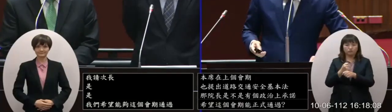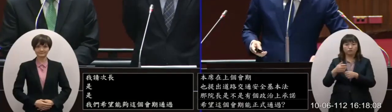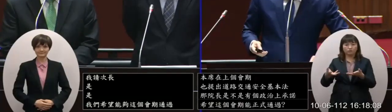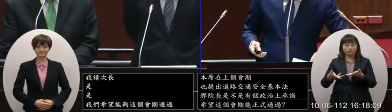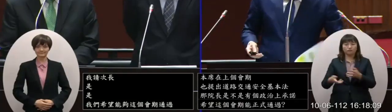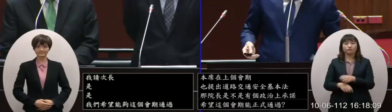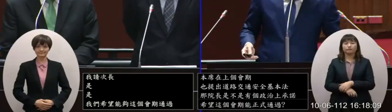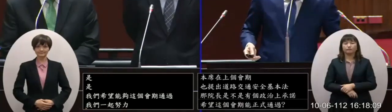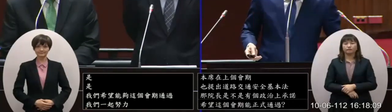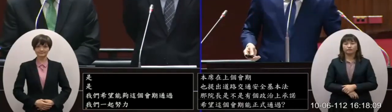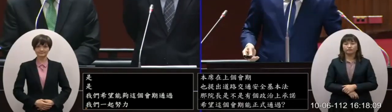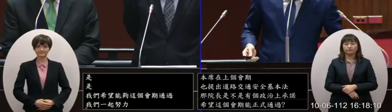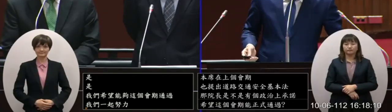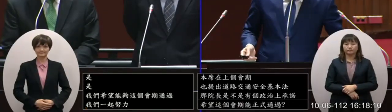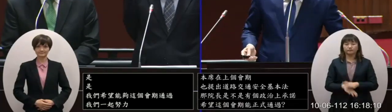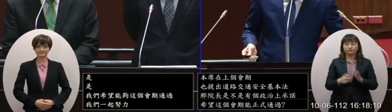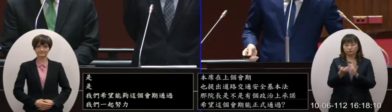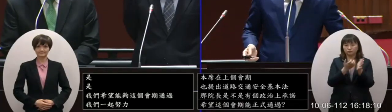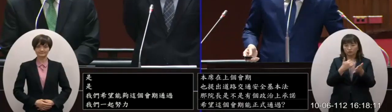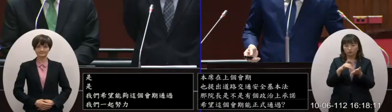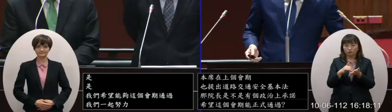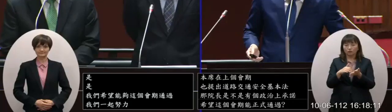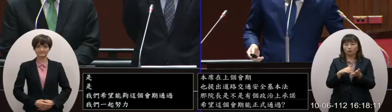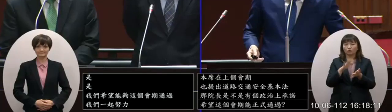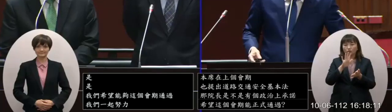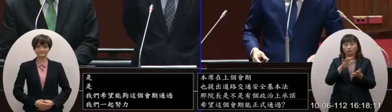了那我們編的預算